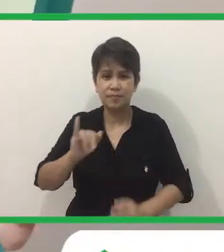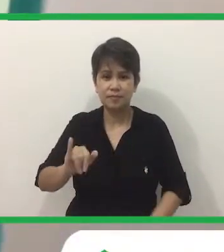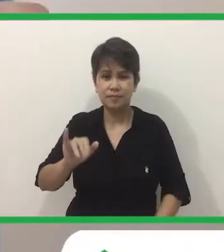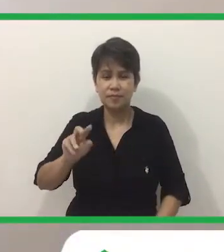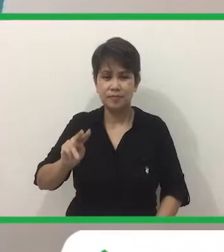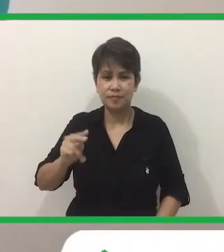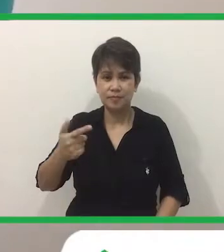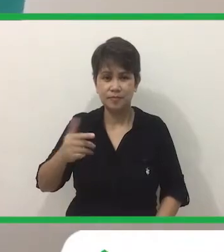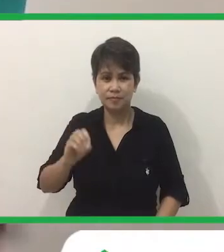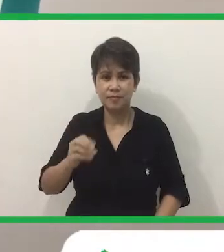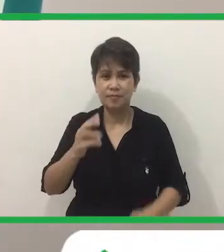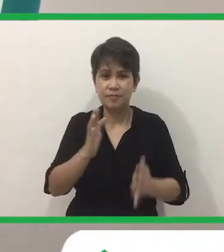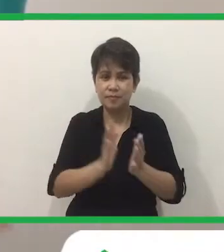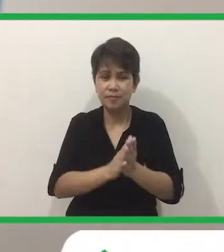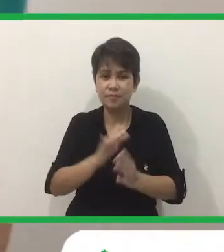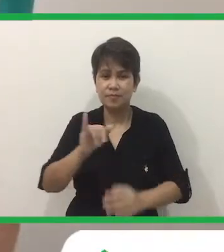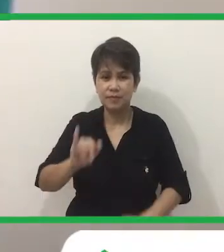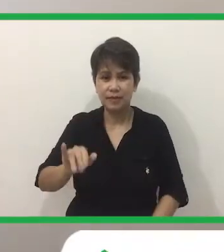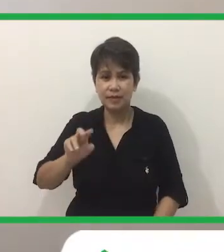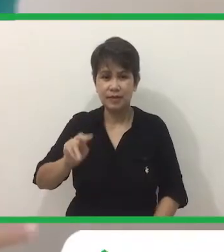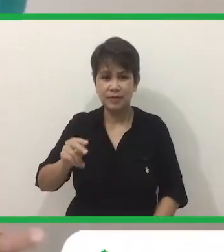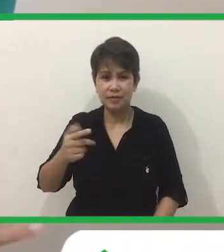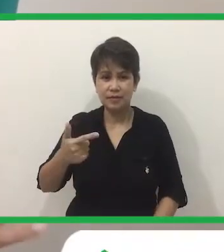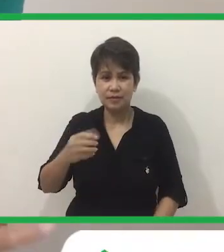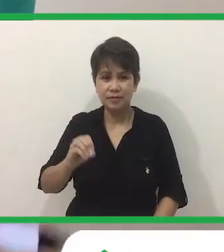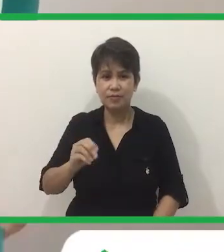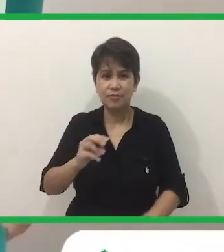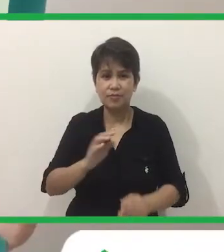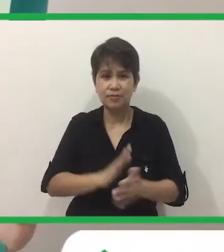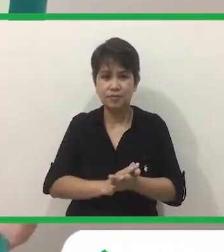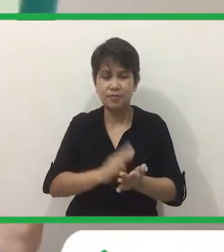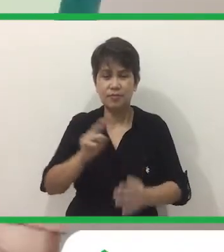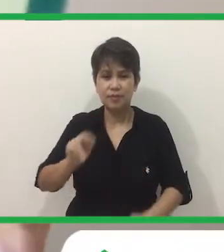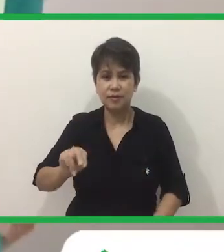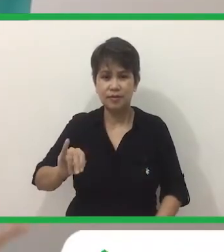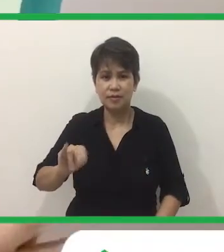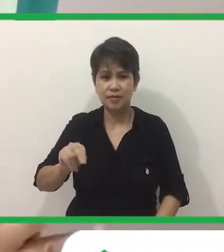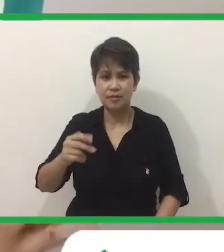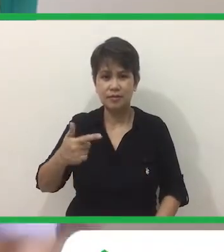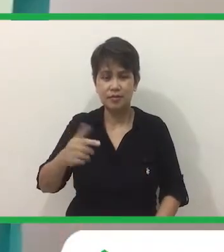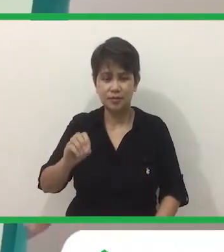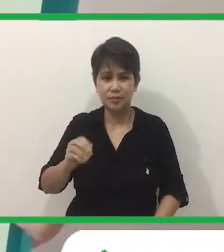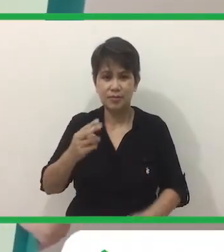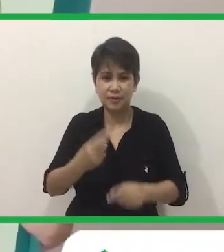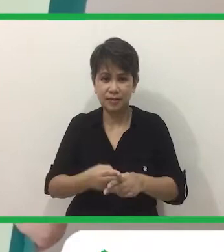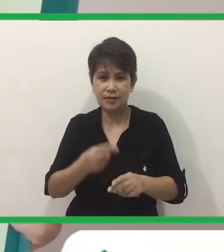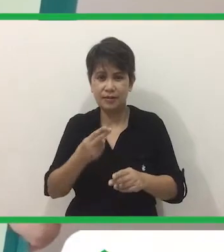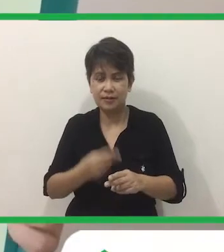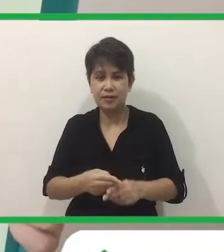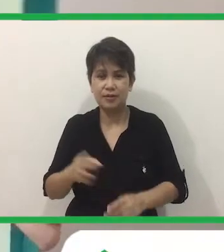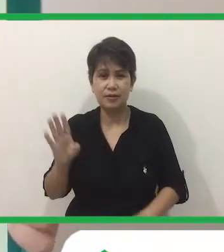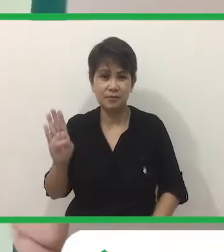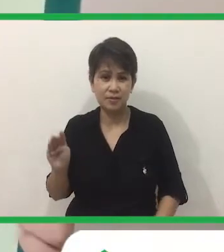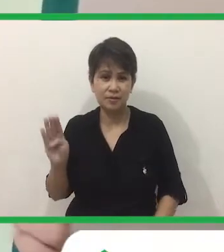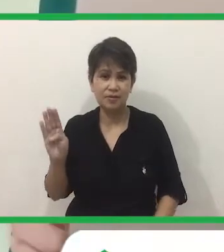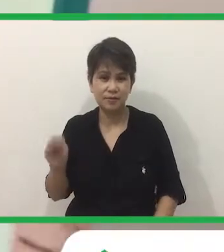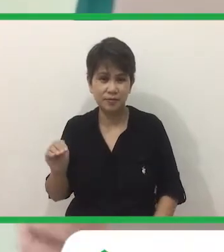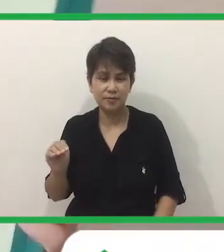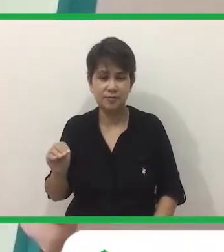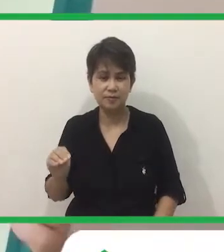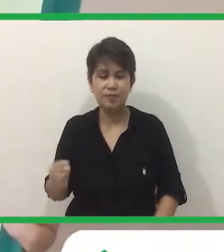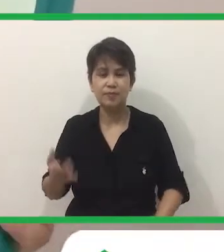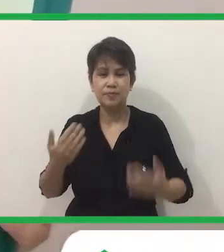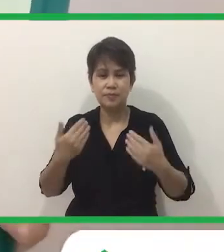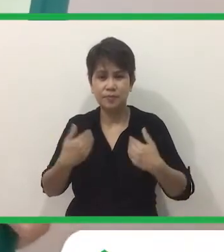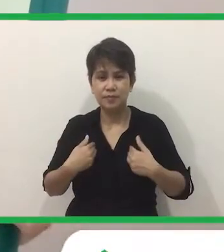Bingo B-N-G-O I-N-G-O I-N-G-O Pangalan